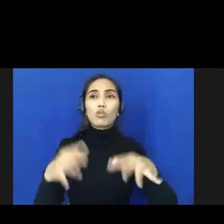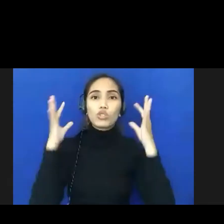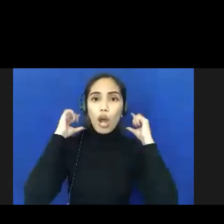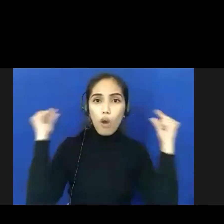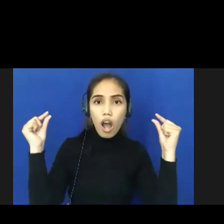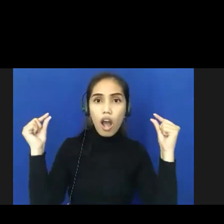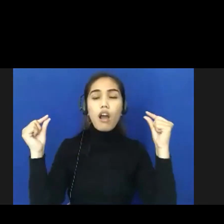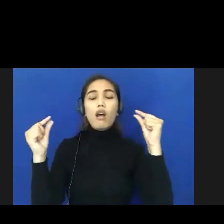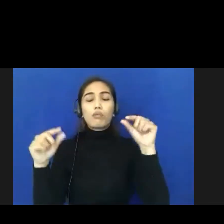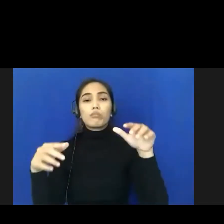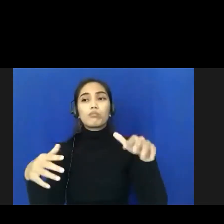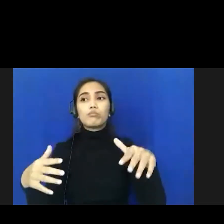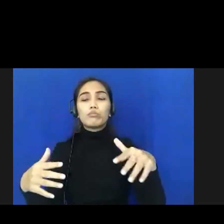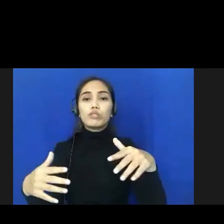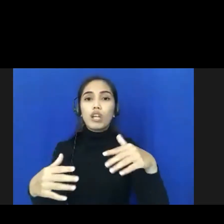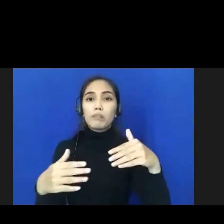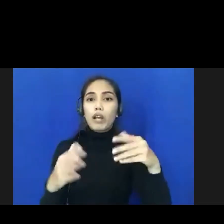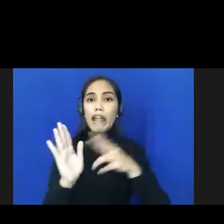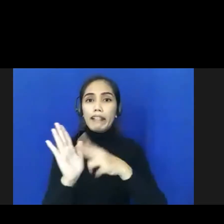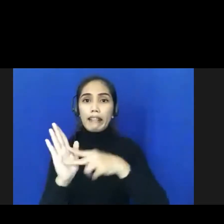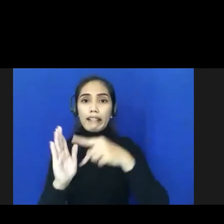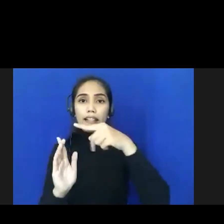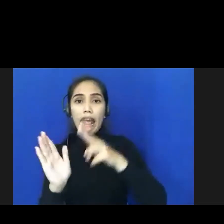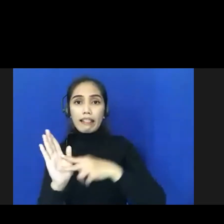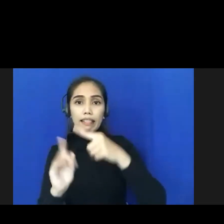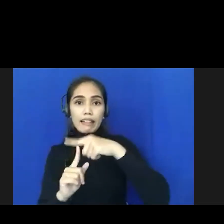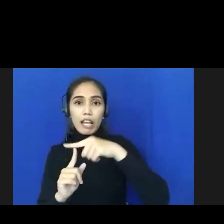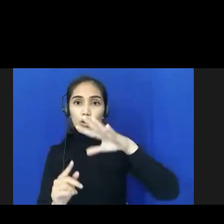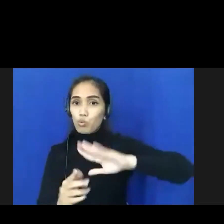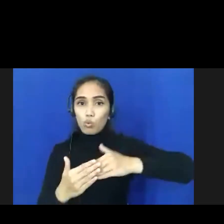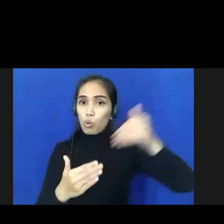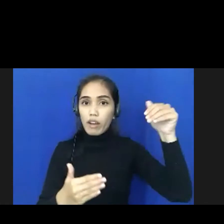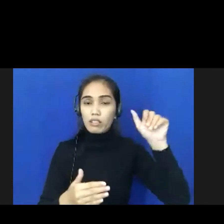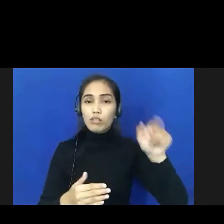luar NTT, itu untuk sekolah itu